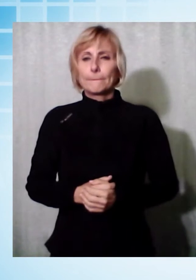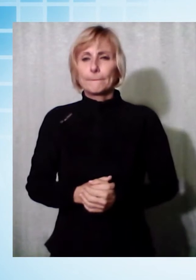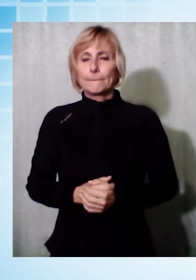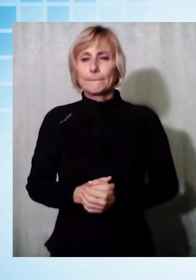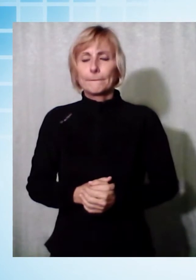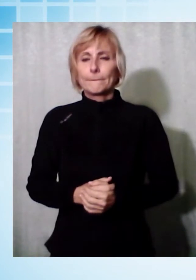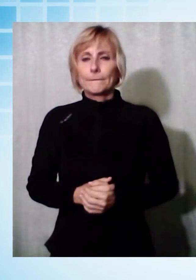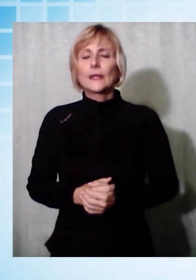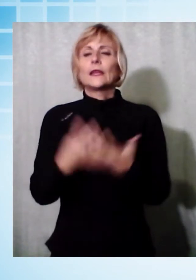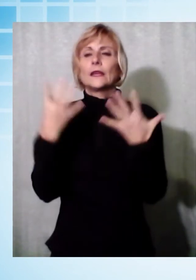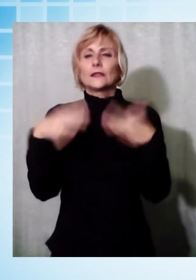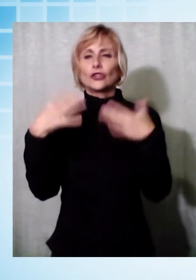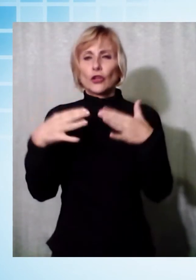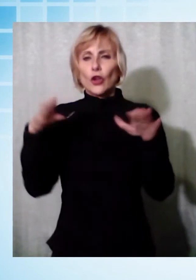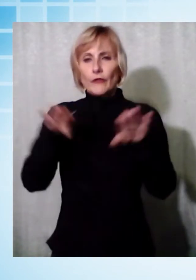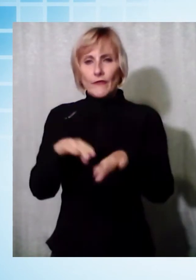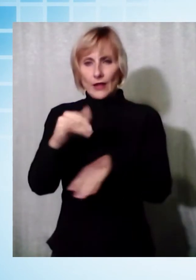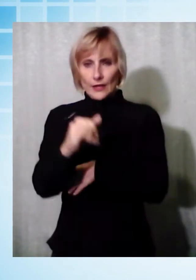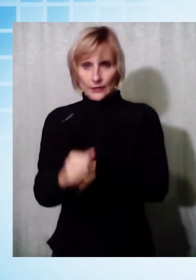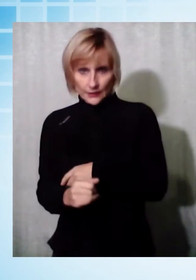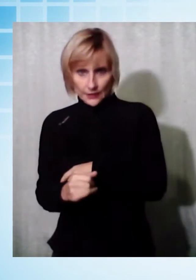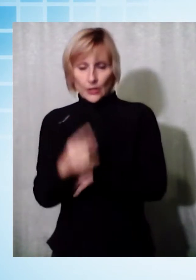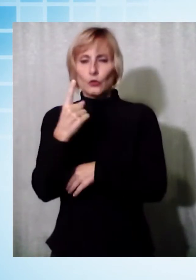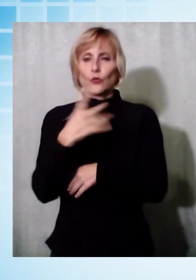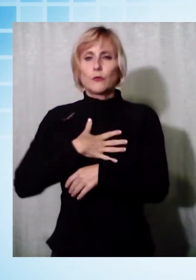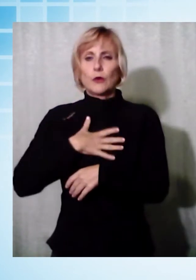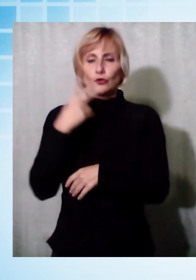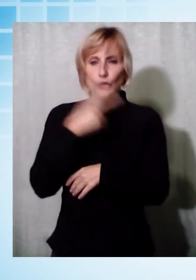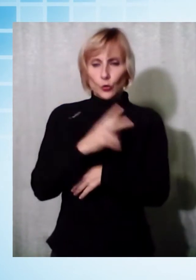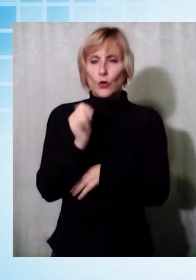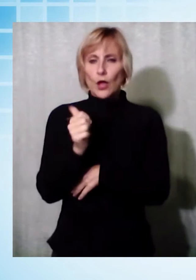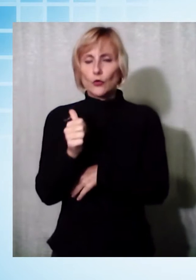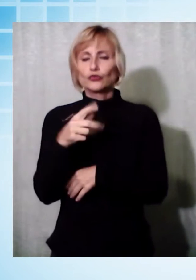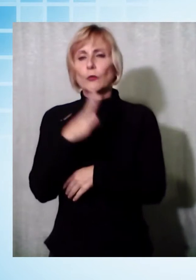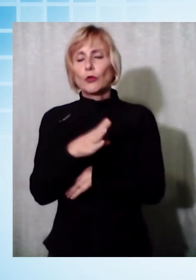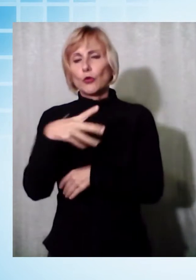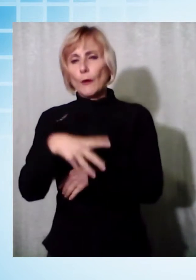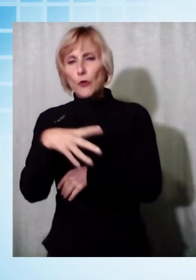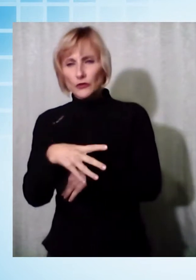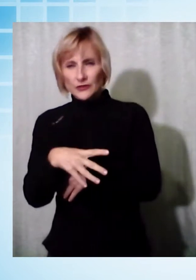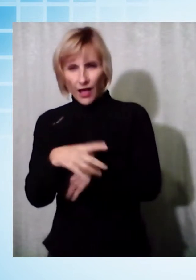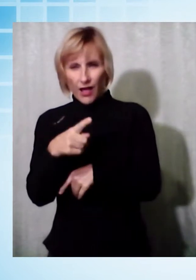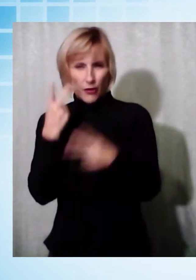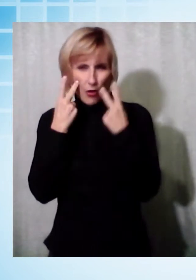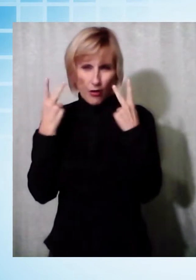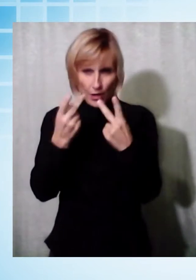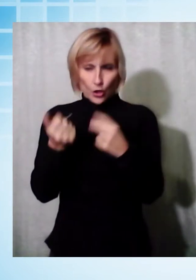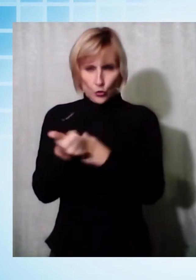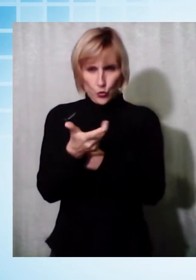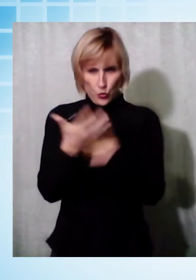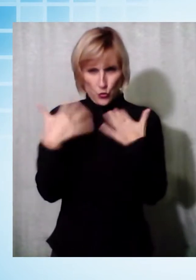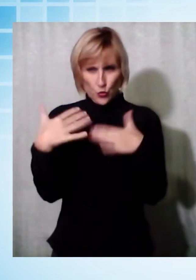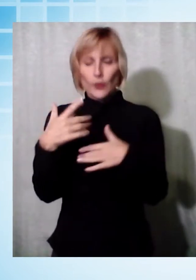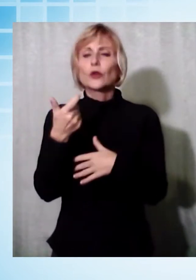19 in Valle del Serchio, 1 a Bani di Lucca, 12 a Borgo a Mozzano, numero elevato perché si tratta,